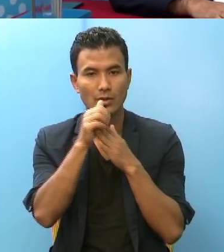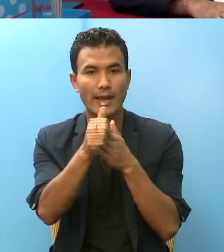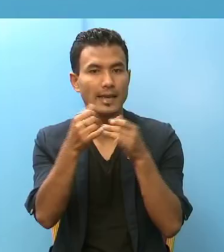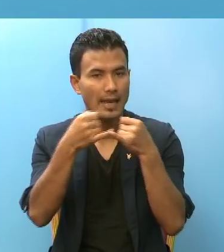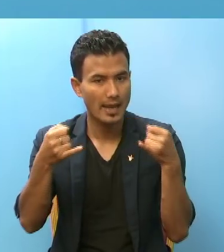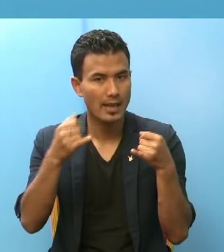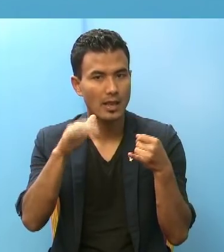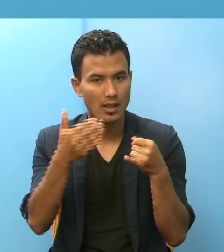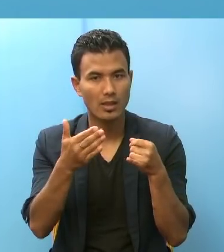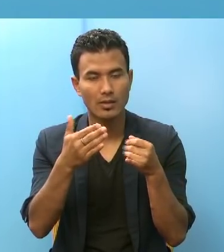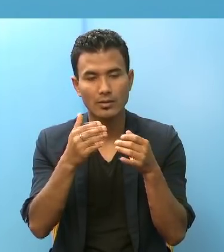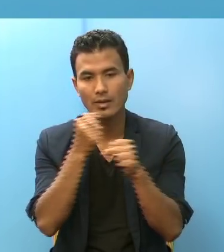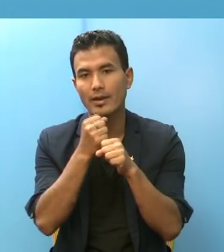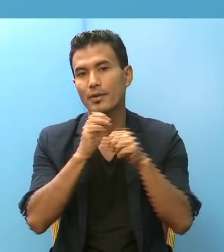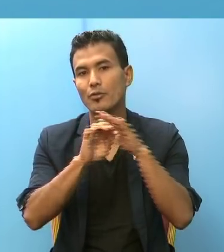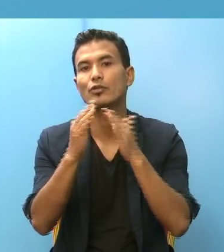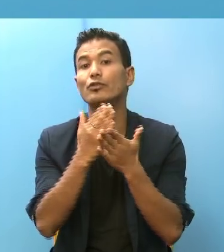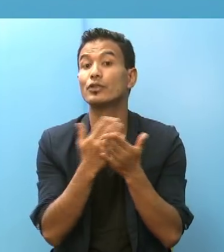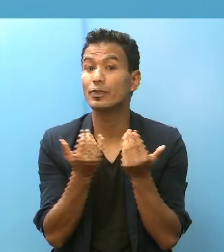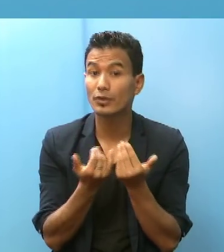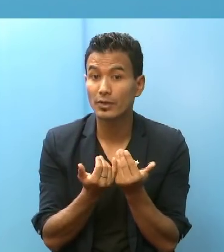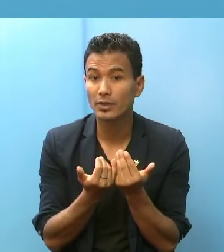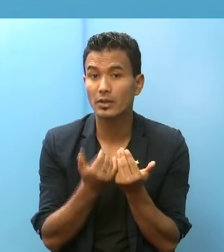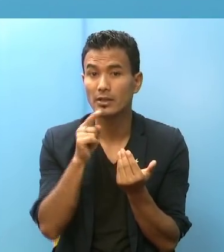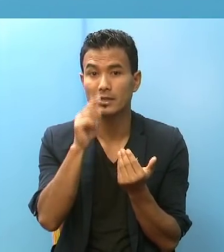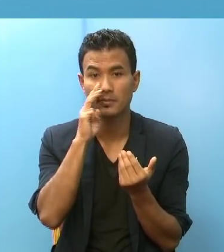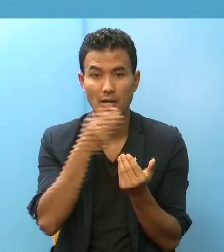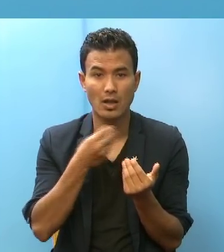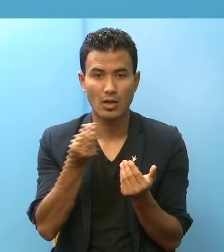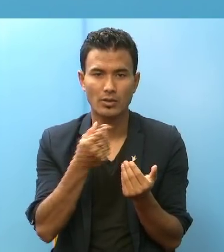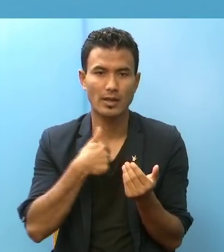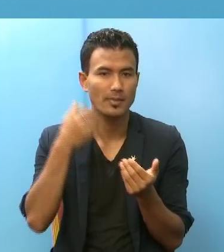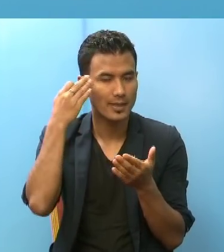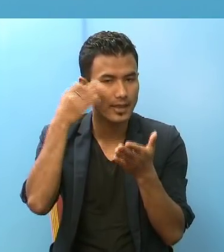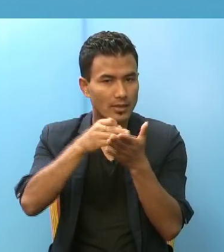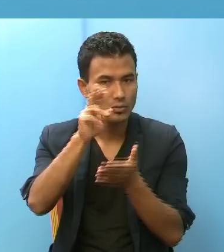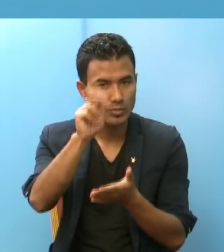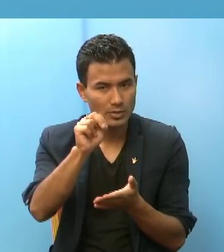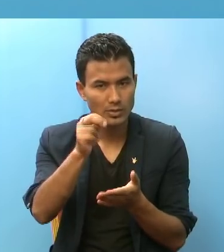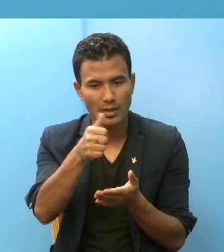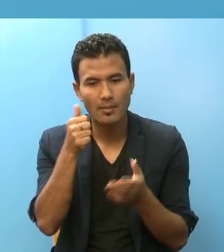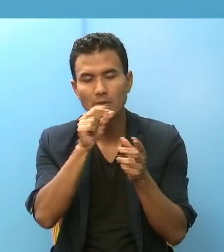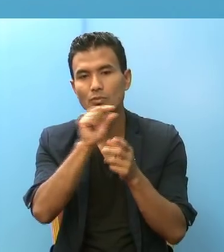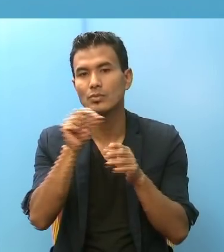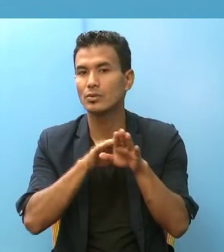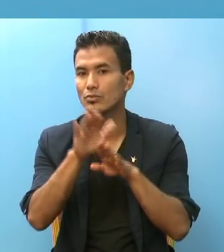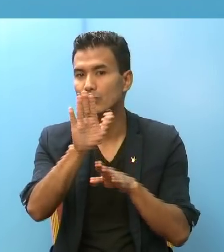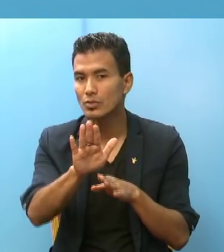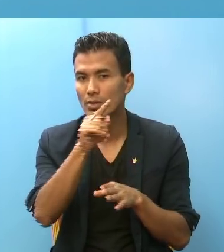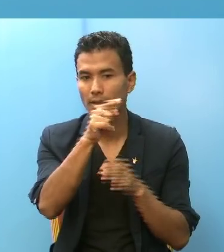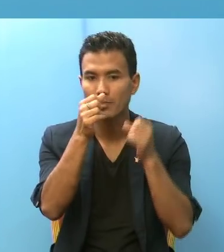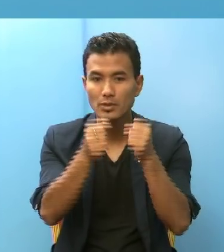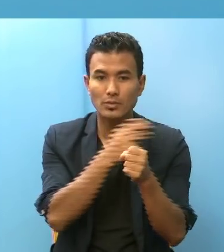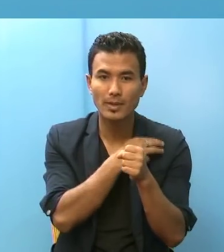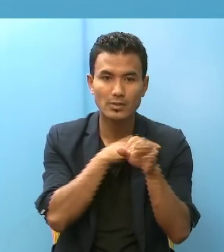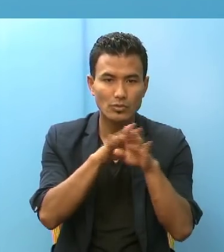तो अपरेशनलाइज को सरीकर नि तर लाइचाहिए तो अली कि ध्यान दियों तो सब्से का मां